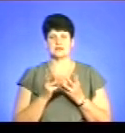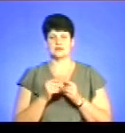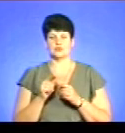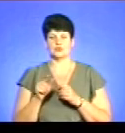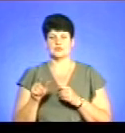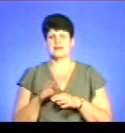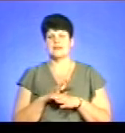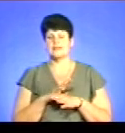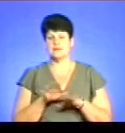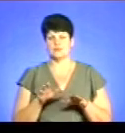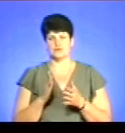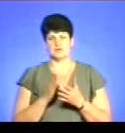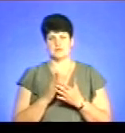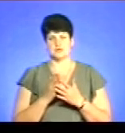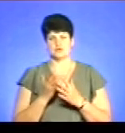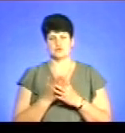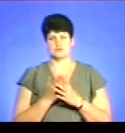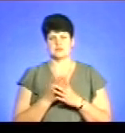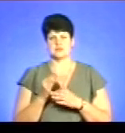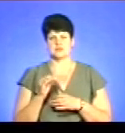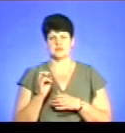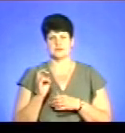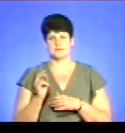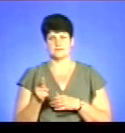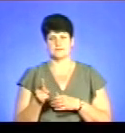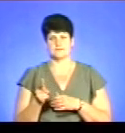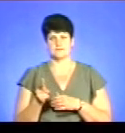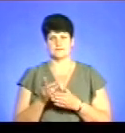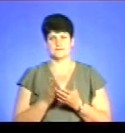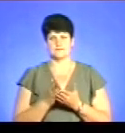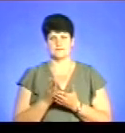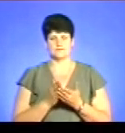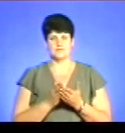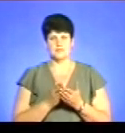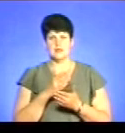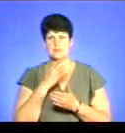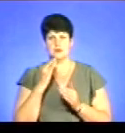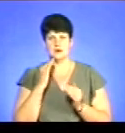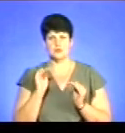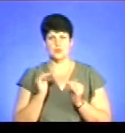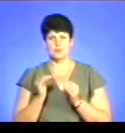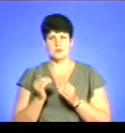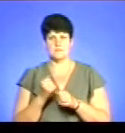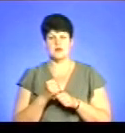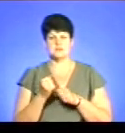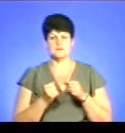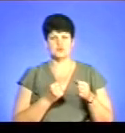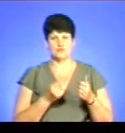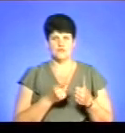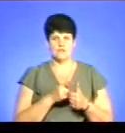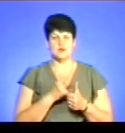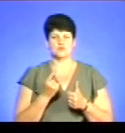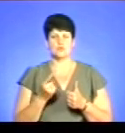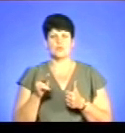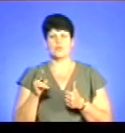не буде мати субсидії на житлово-комунальні просити. Багато обмежень по працівлаштуванню, по